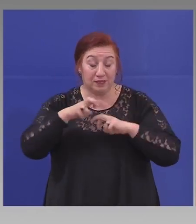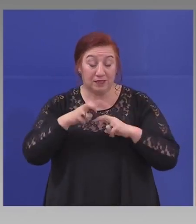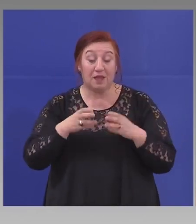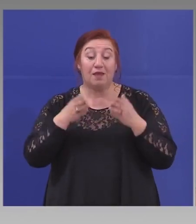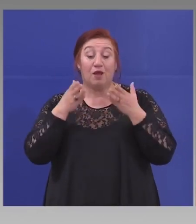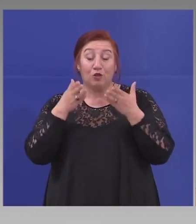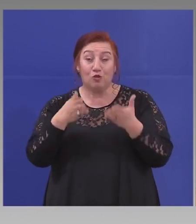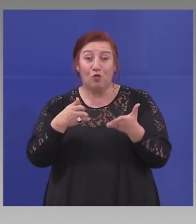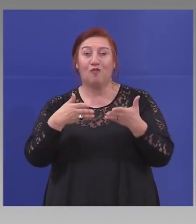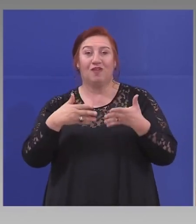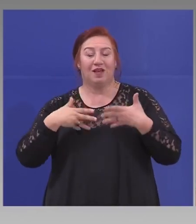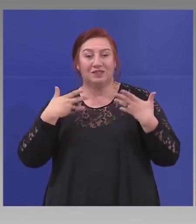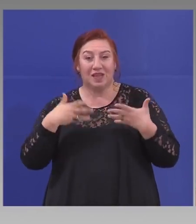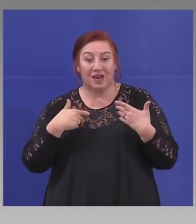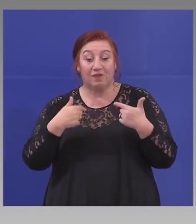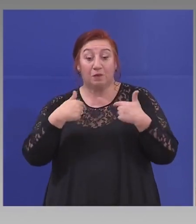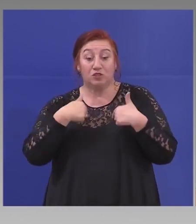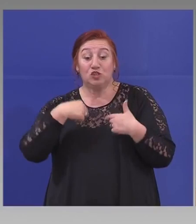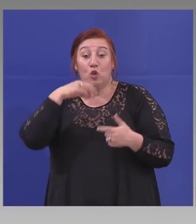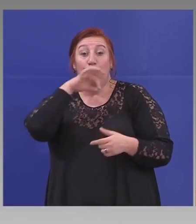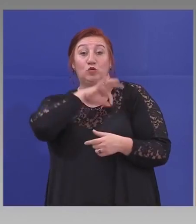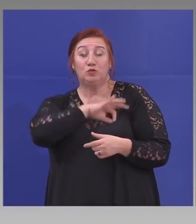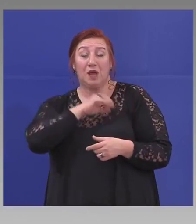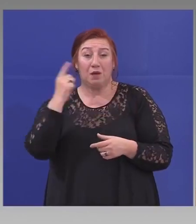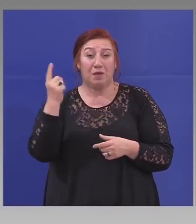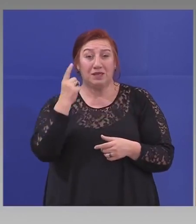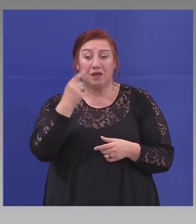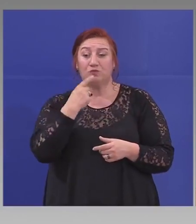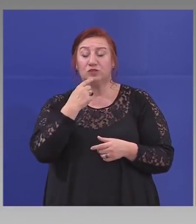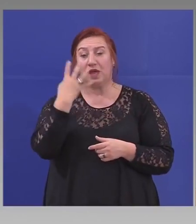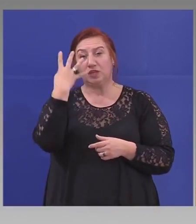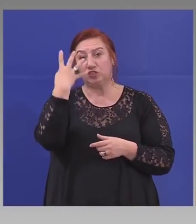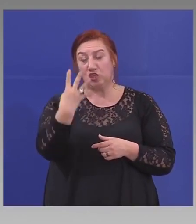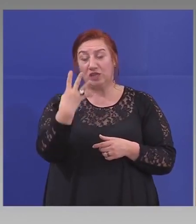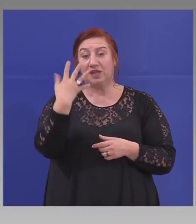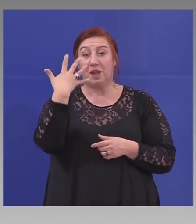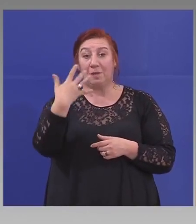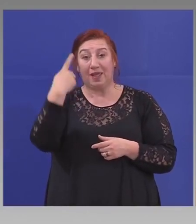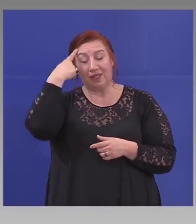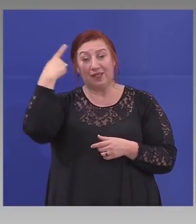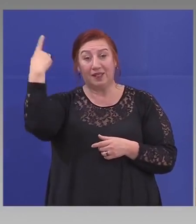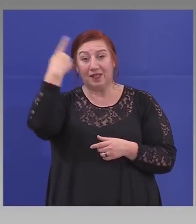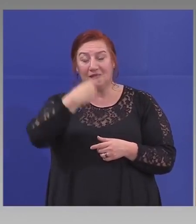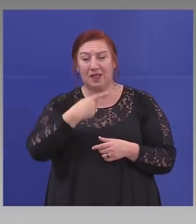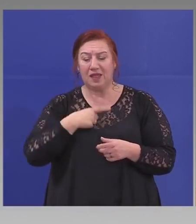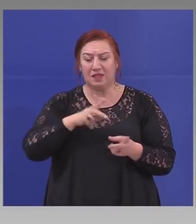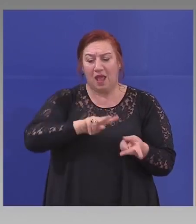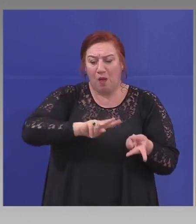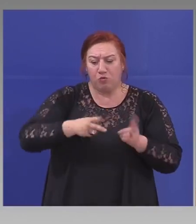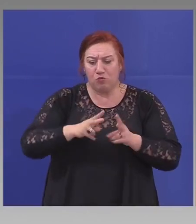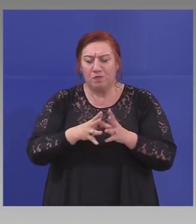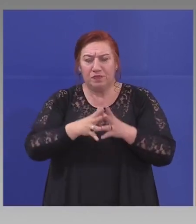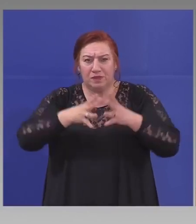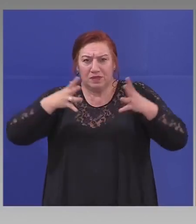ние се умяхме само за 4-5 дена да реорганизираме цели производство.